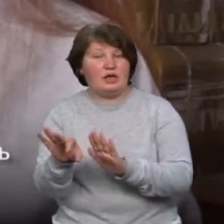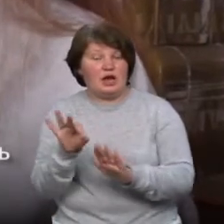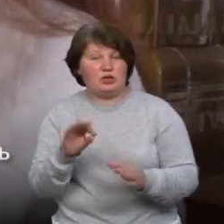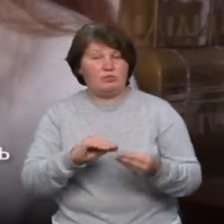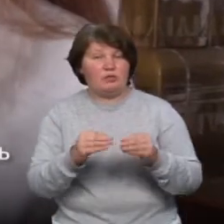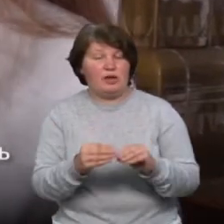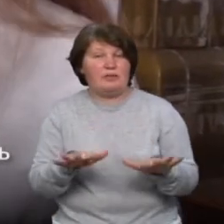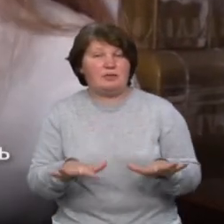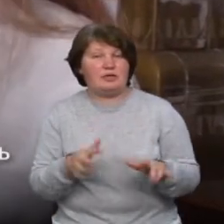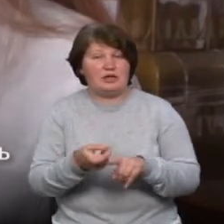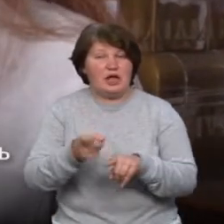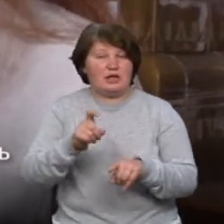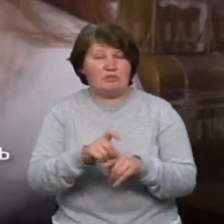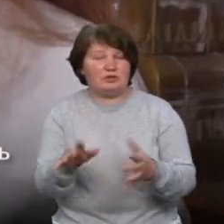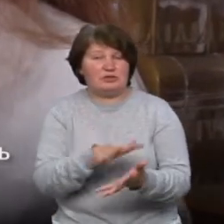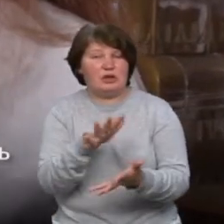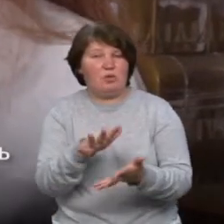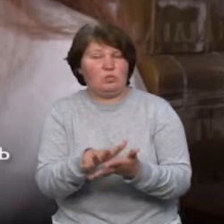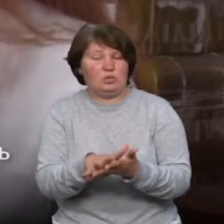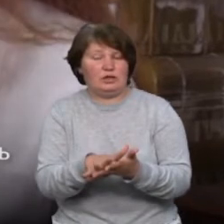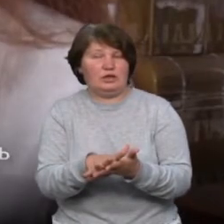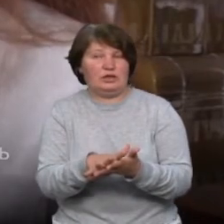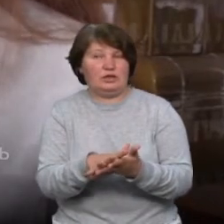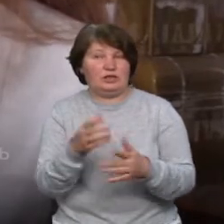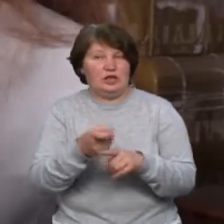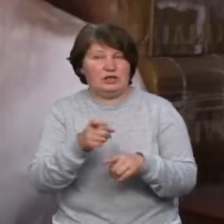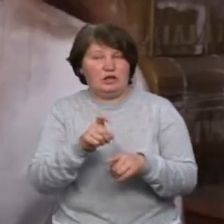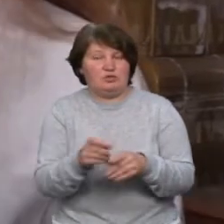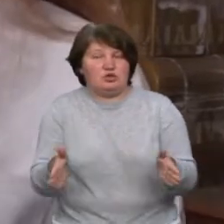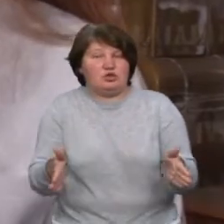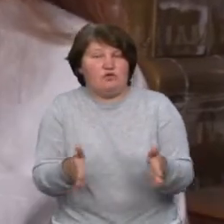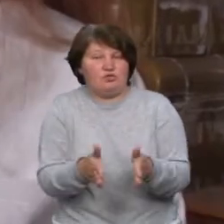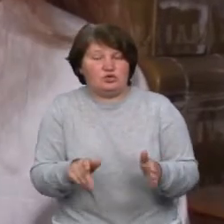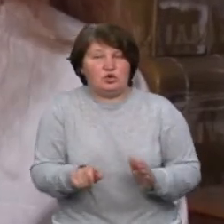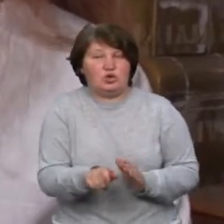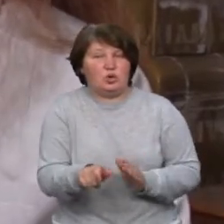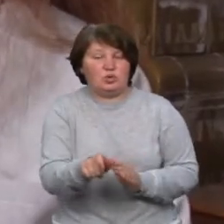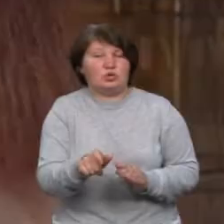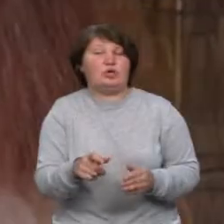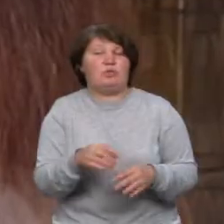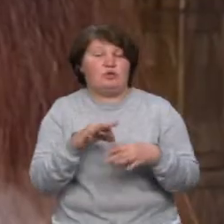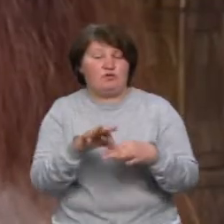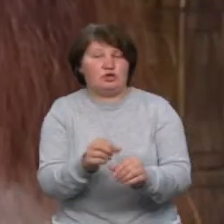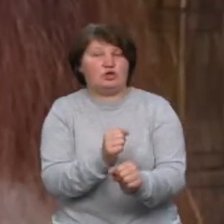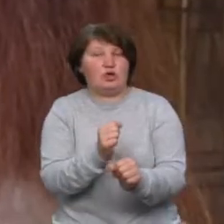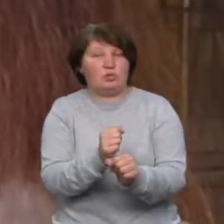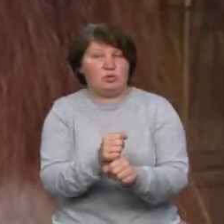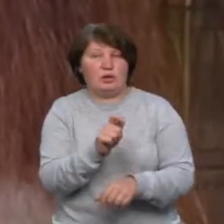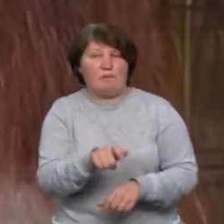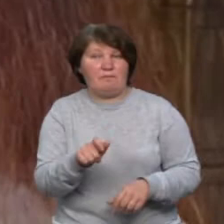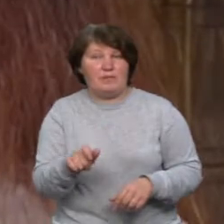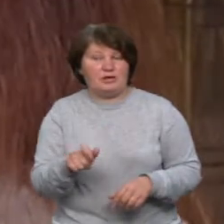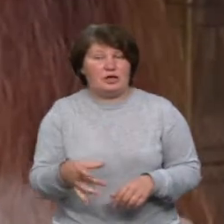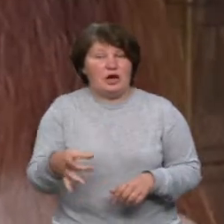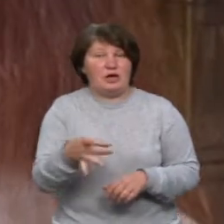найбільш замолені, де найбільш завужене русло, і там проводяться роботи. Мешканців мікрорайону